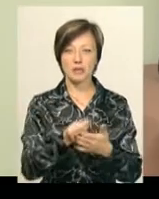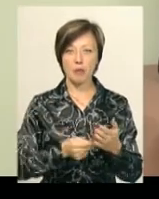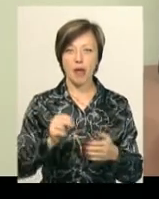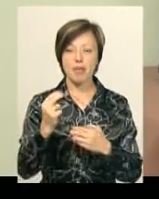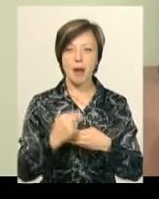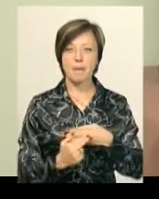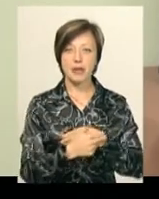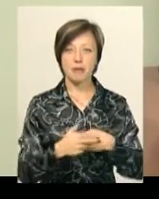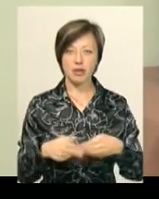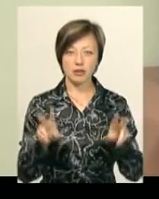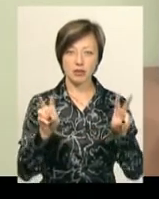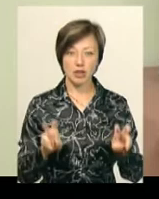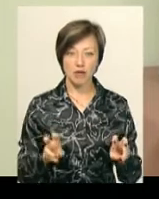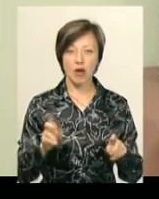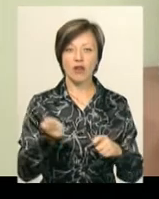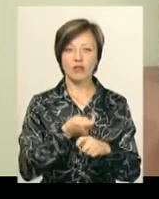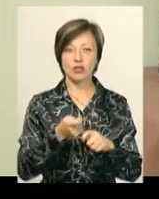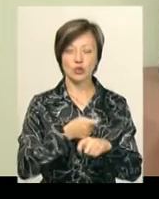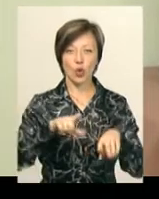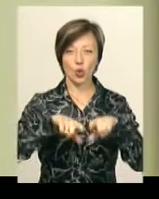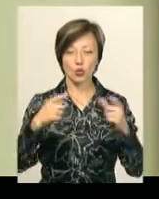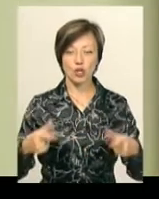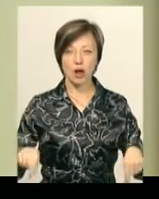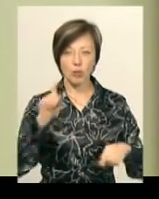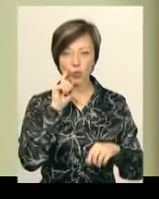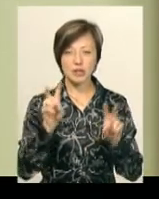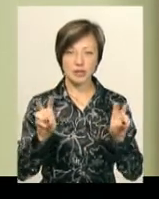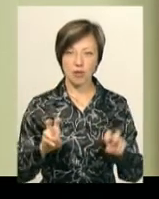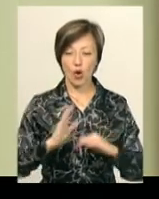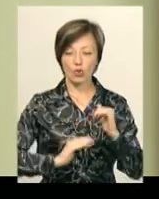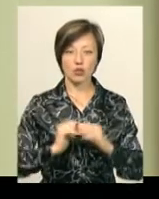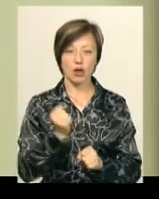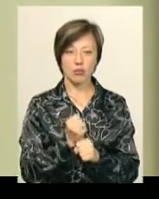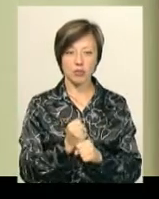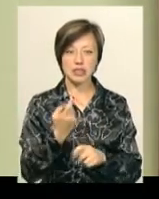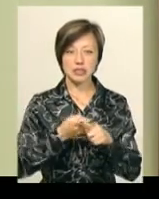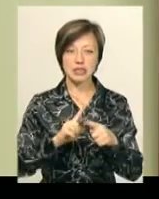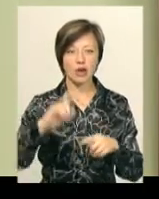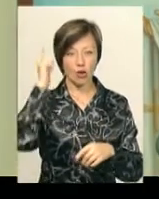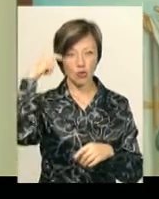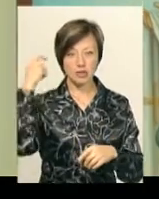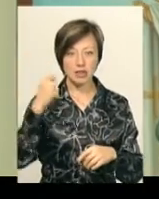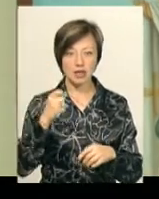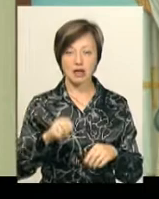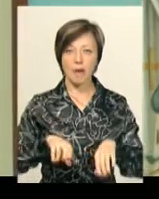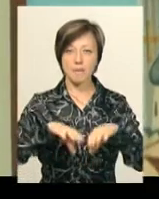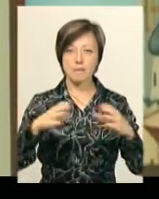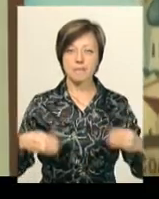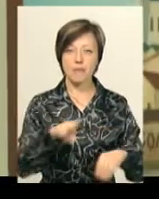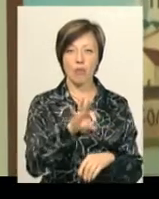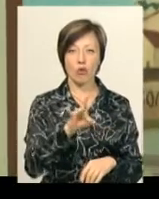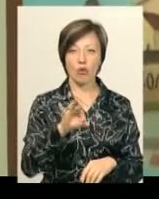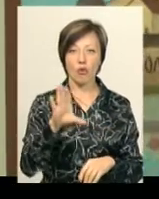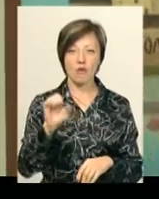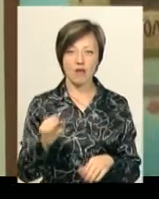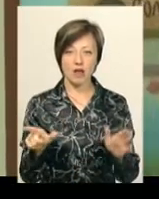Пишити рушниками в українській тематикі – це ручна робота теж. Цікава одна ікона – це козацька ікона, покрова з козаками. Її